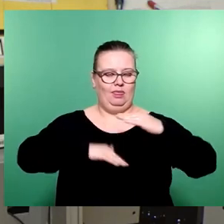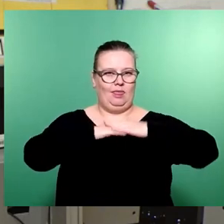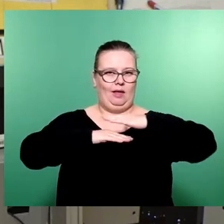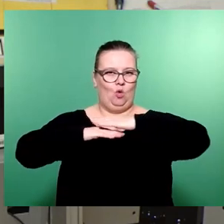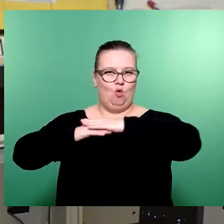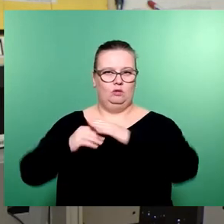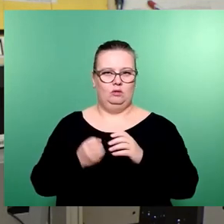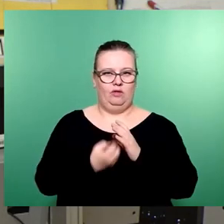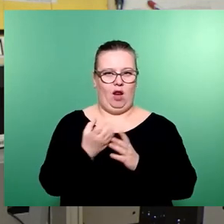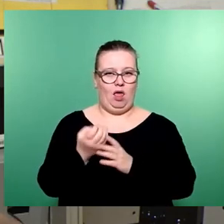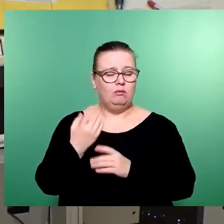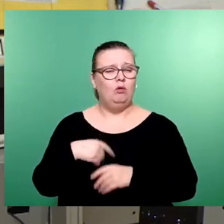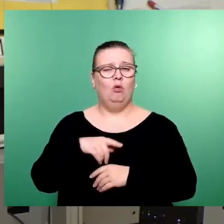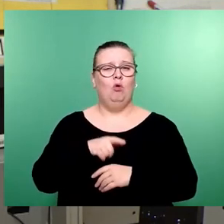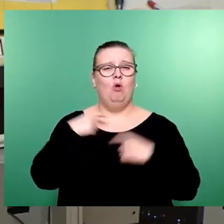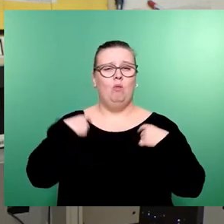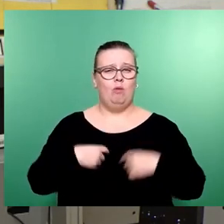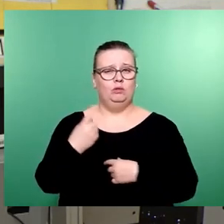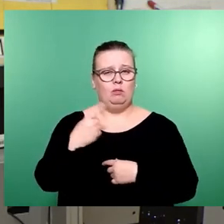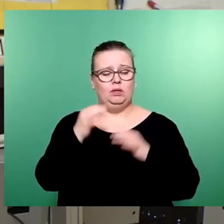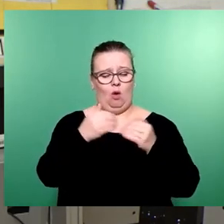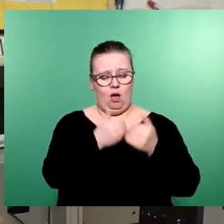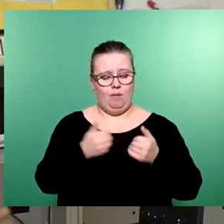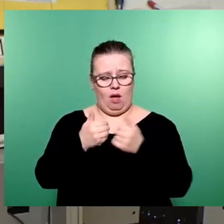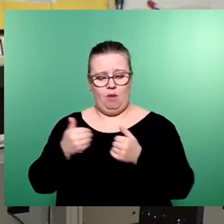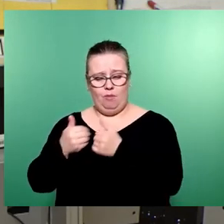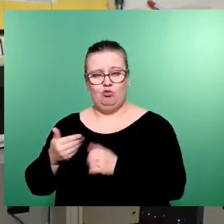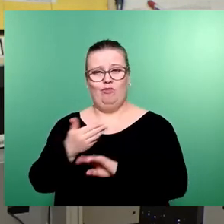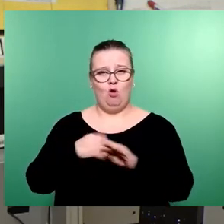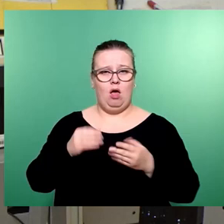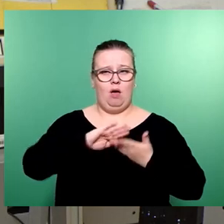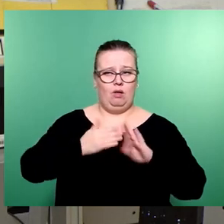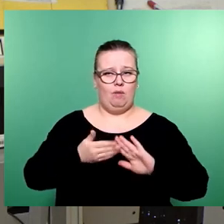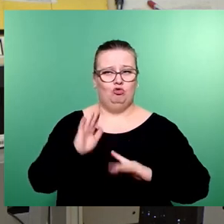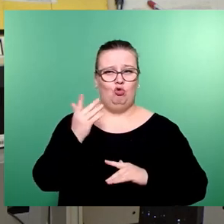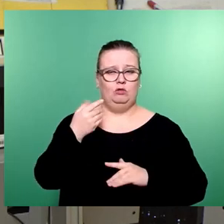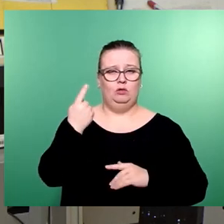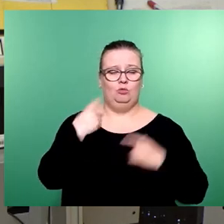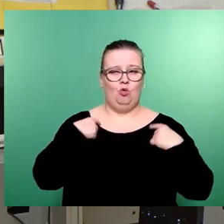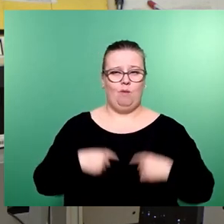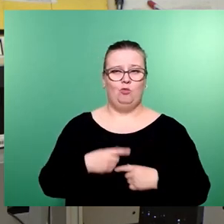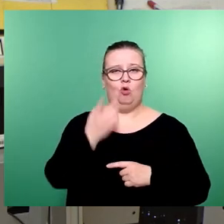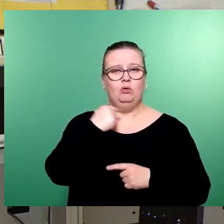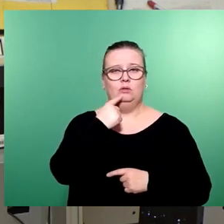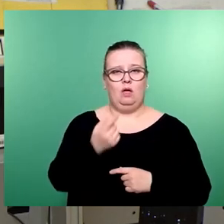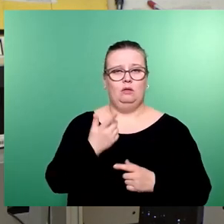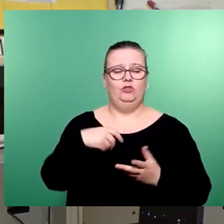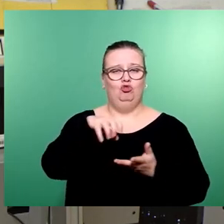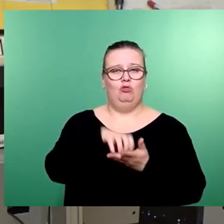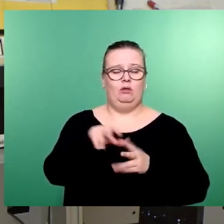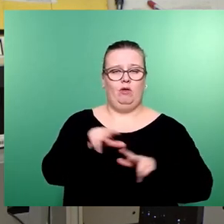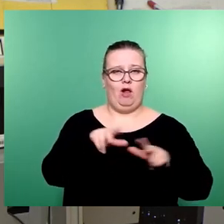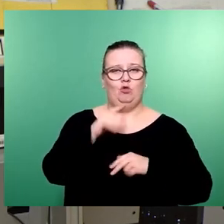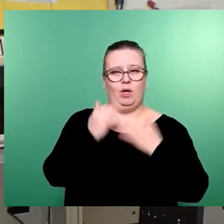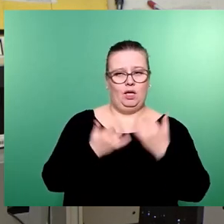OB hat es sauber auseinandergenommen, weil wir haben natürlich schon noch Gespräche geführt. Das hat der Oberbürgermeister ja selber gesagt, dass die Stadtverwaltung nochmal rechnen